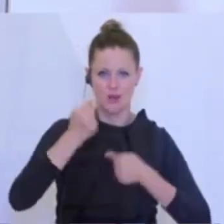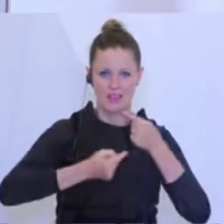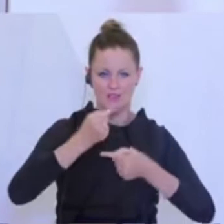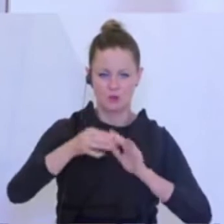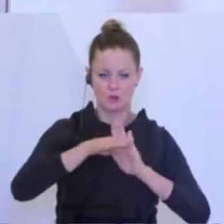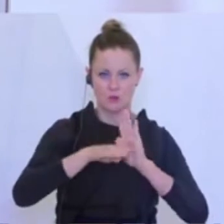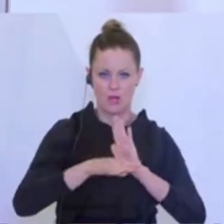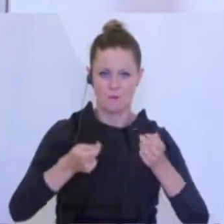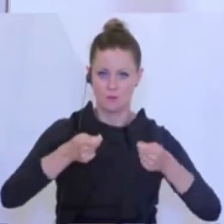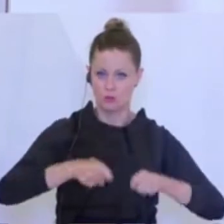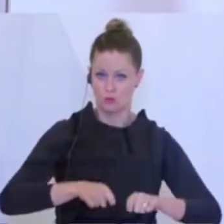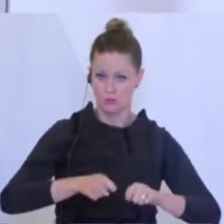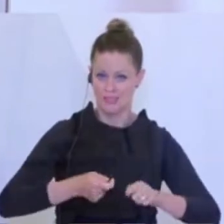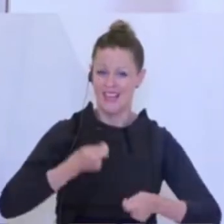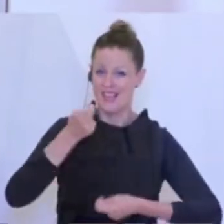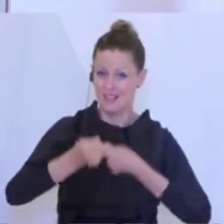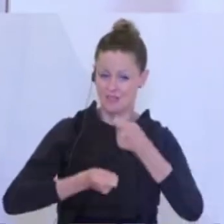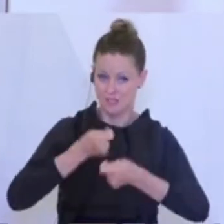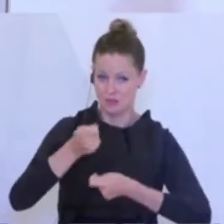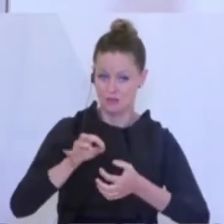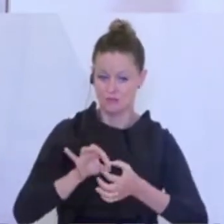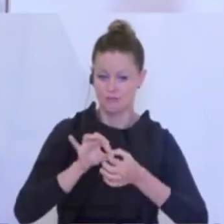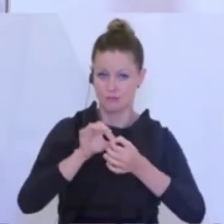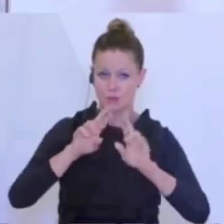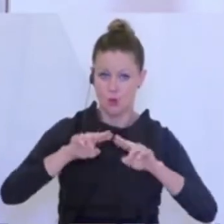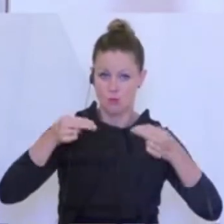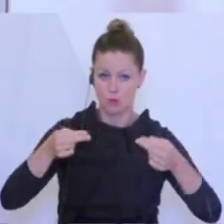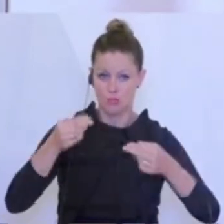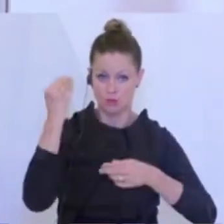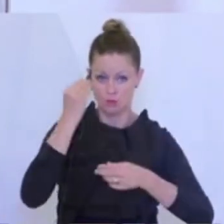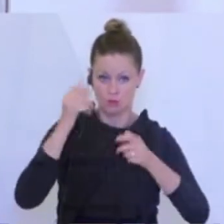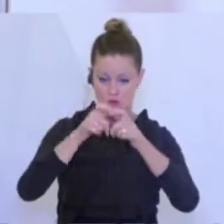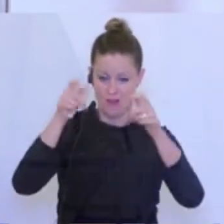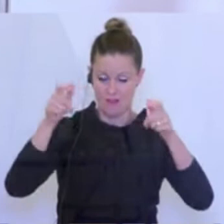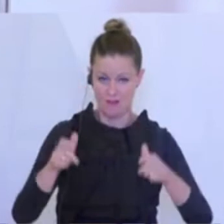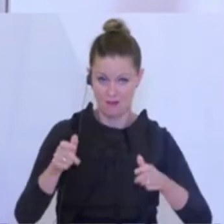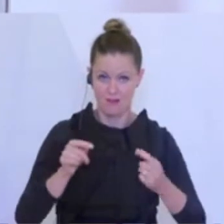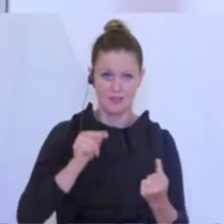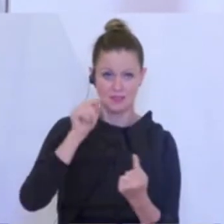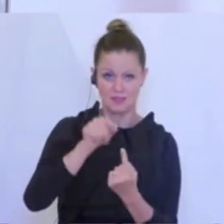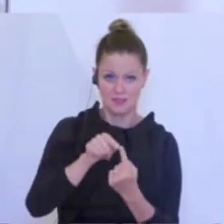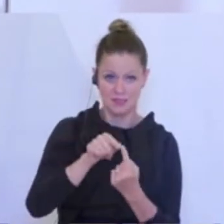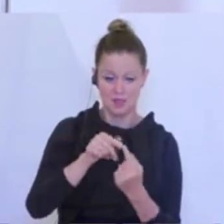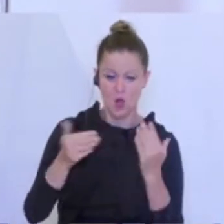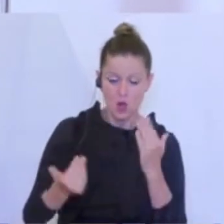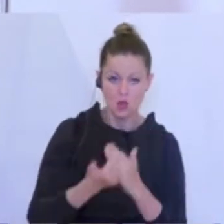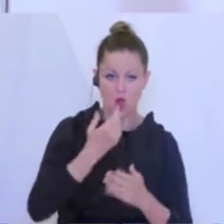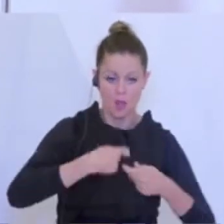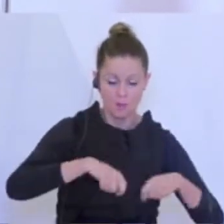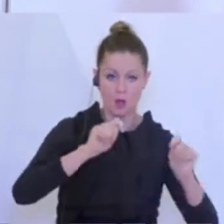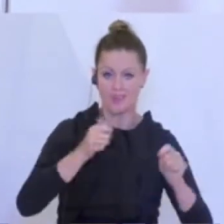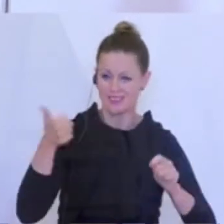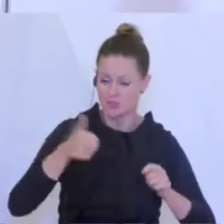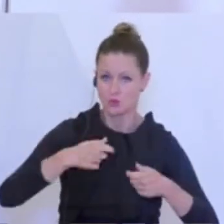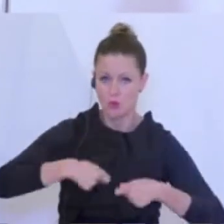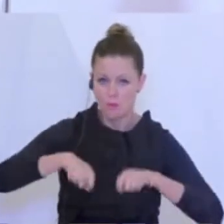beschlossen, Investitionen im Bereich der Bundesschulen mit dem Ziel, neu zu bauen, zu zu bauen,